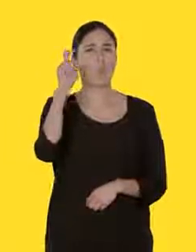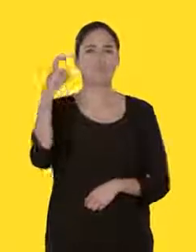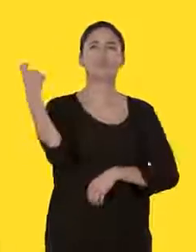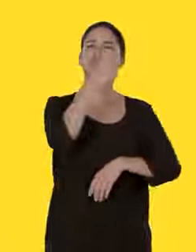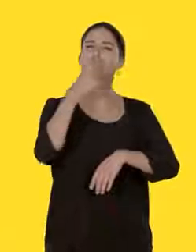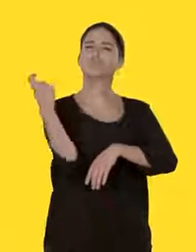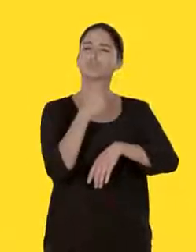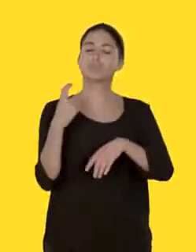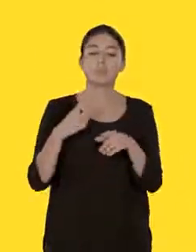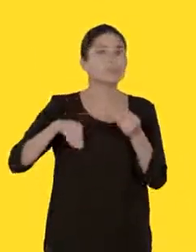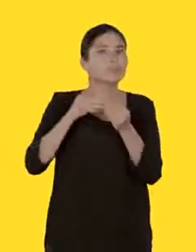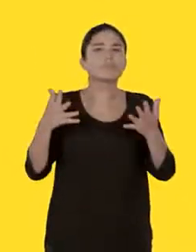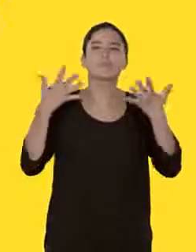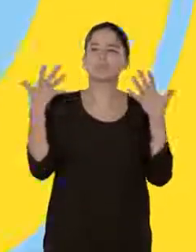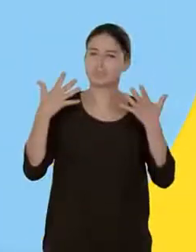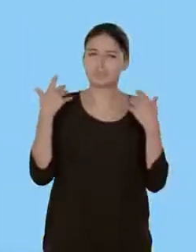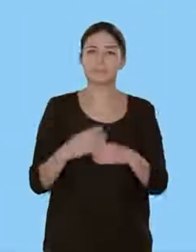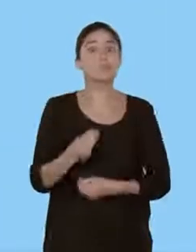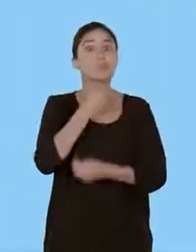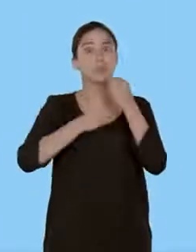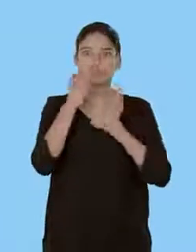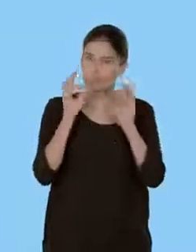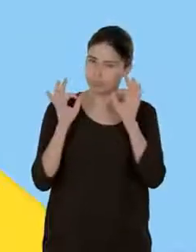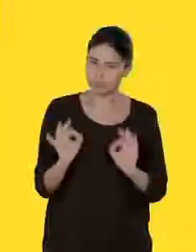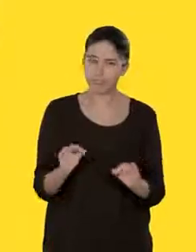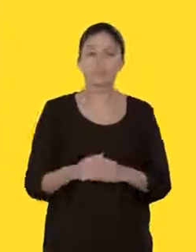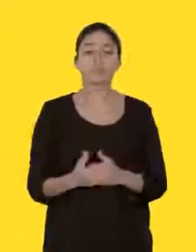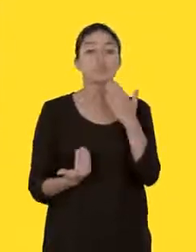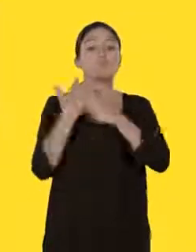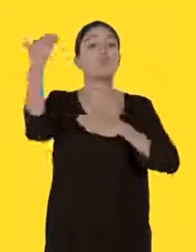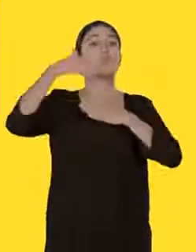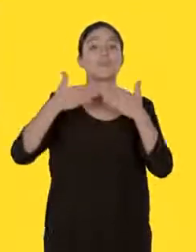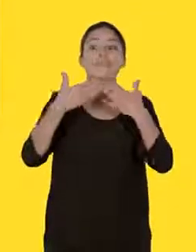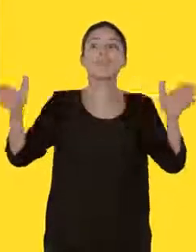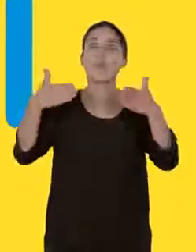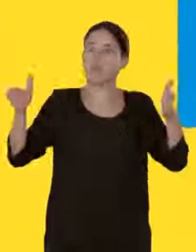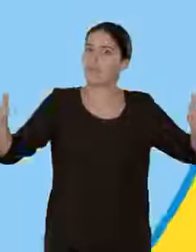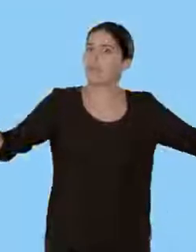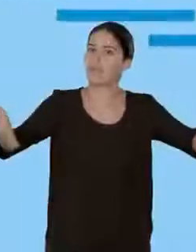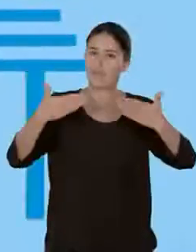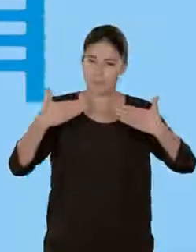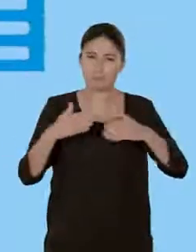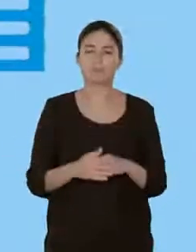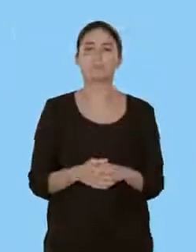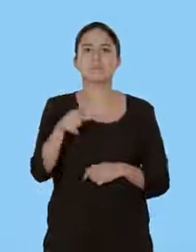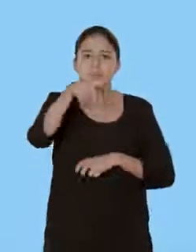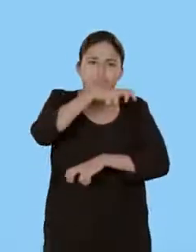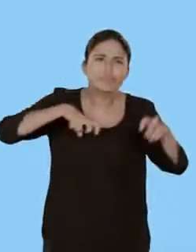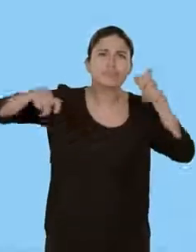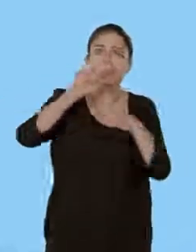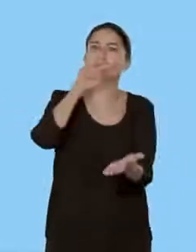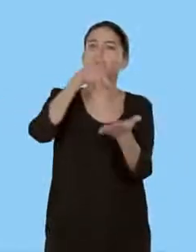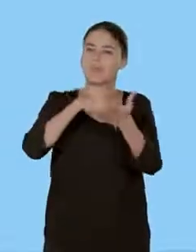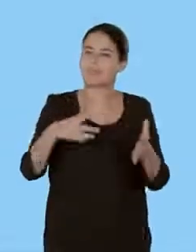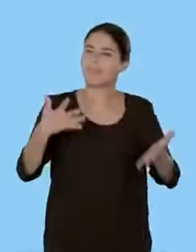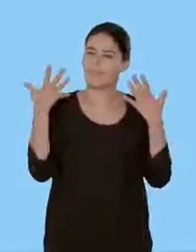Mouillez votre corps plusieurs fois par jour tout en assurant une légère ventilation. Mangez en quantité suffisante. Fermez les volets le jour.